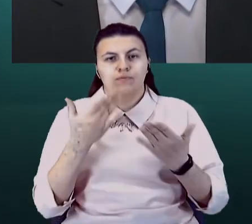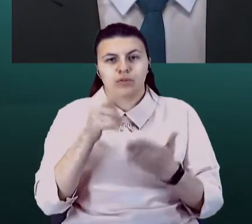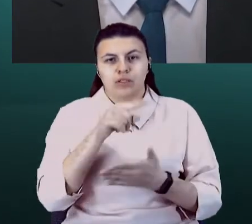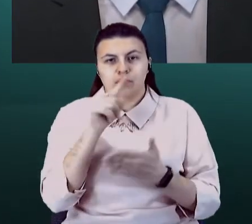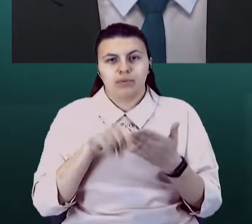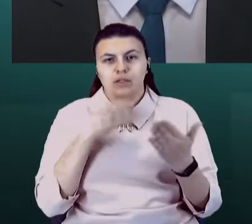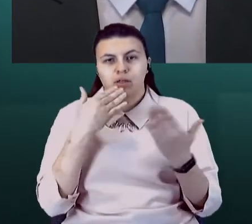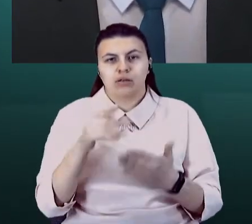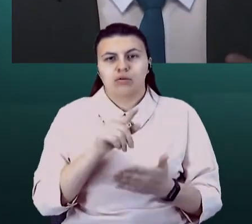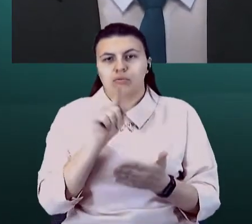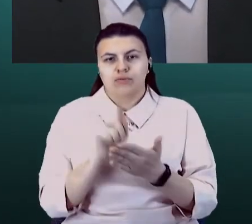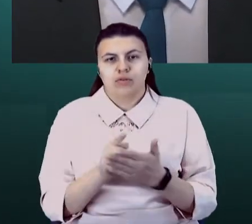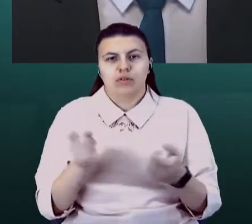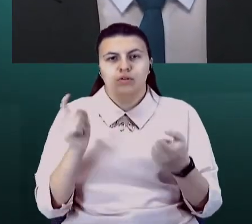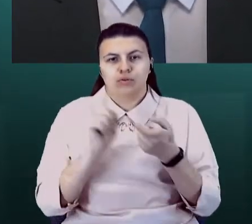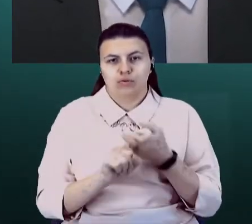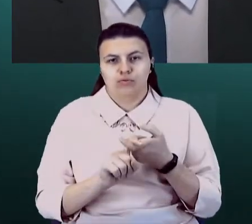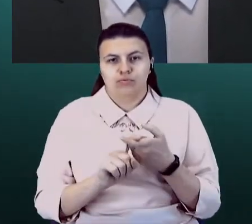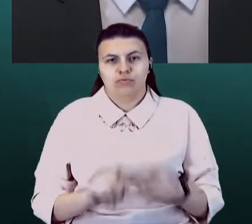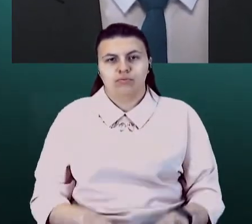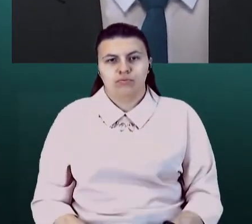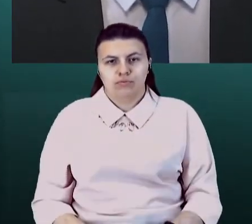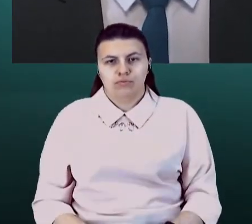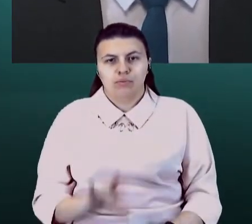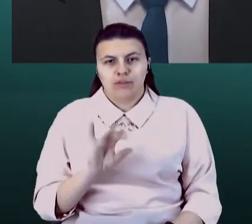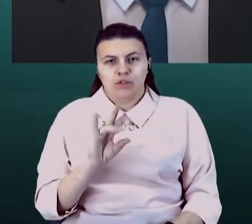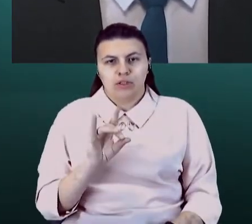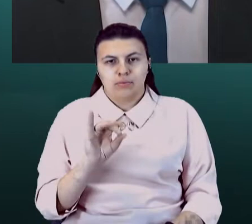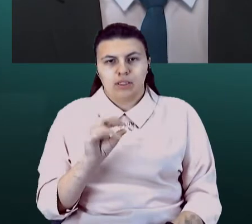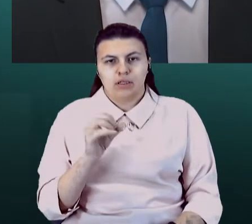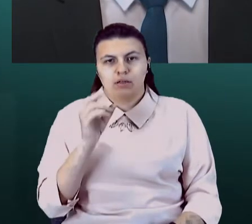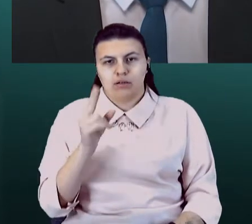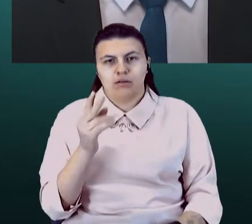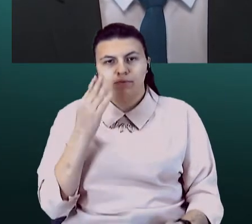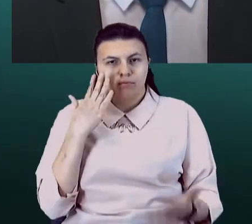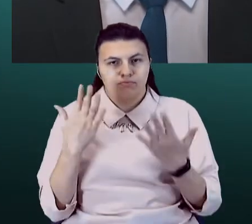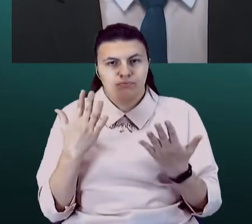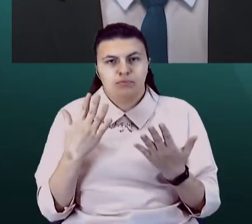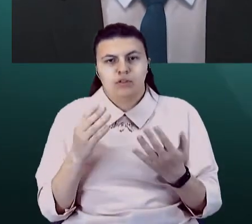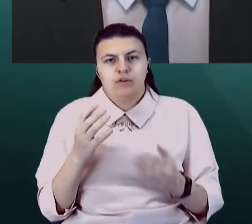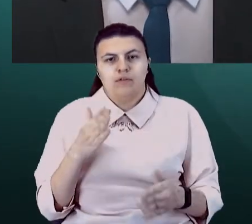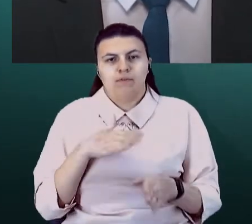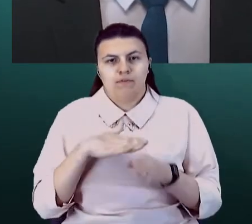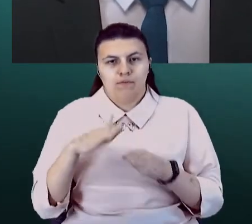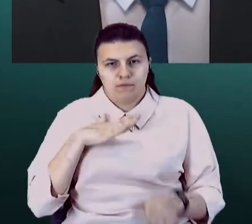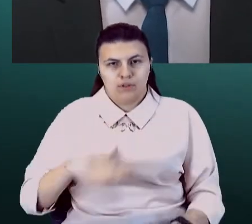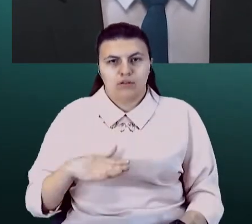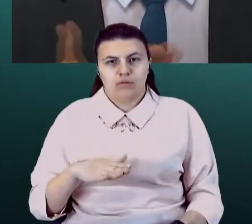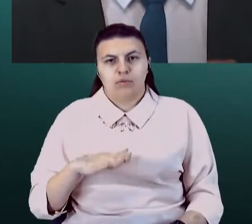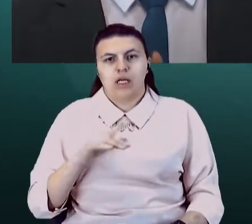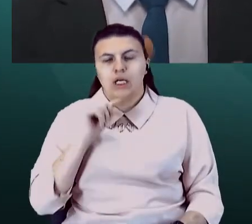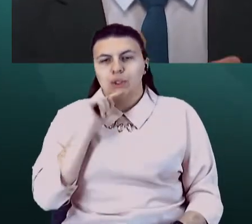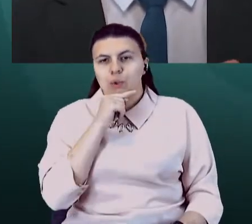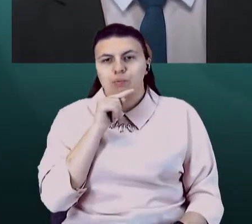'язково також долучайтеся. Пане Володимире, як ви вважаєте, чи витримає взагалі економіка України чергового повного локдауну? Ось,